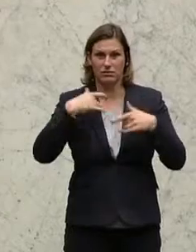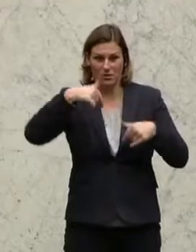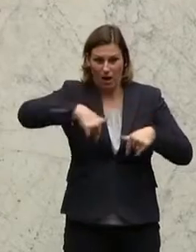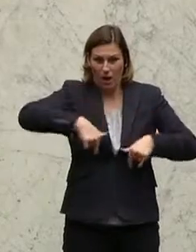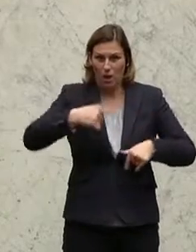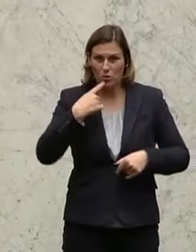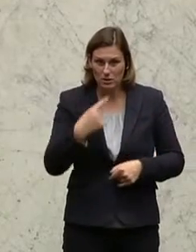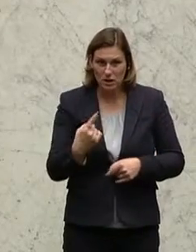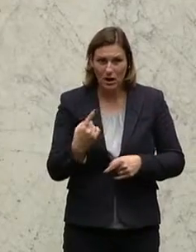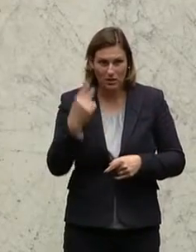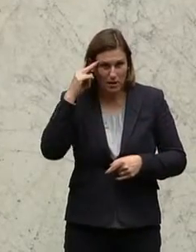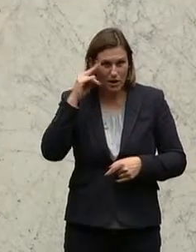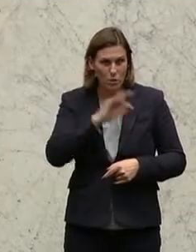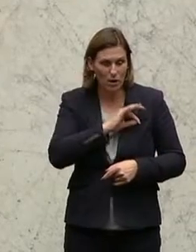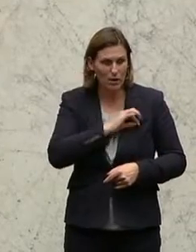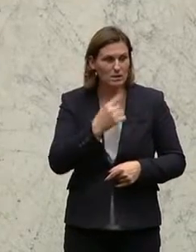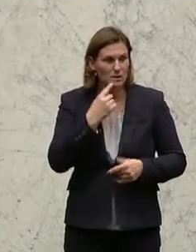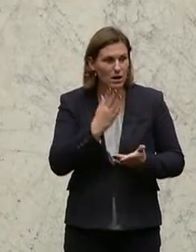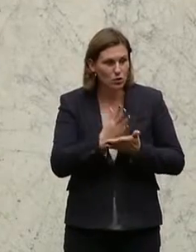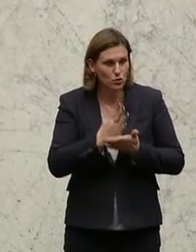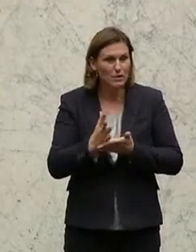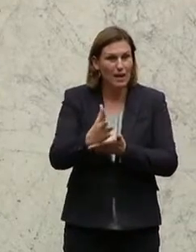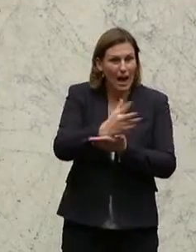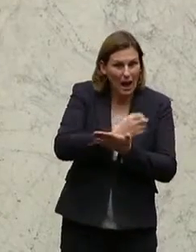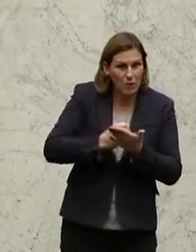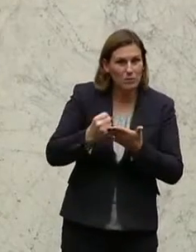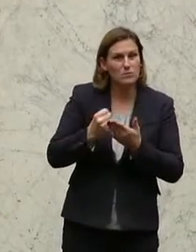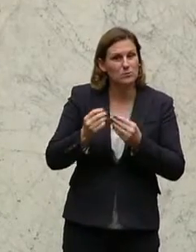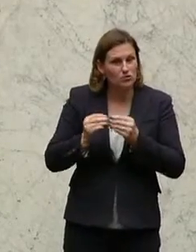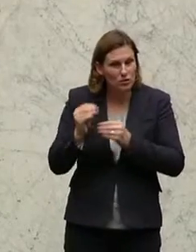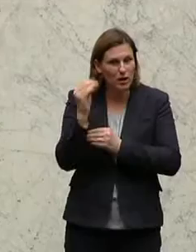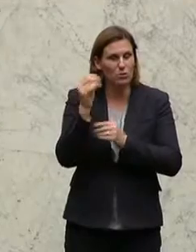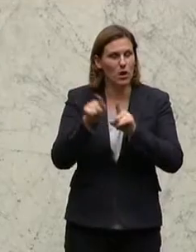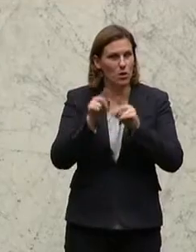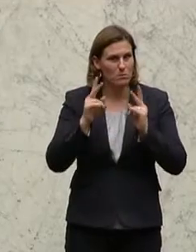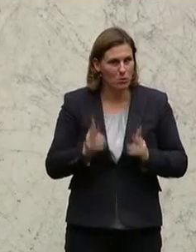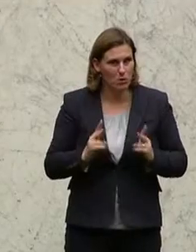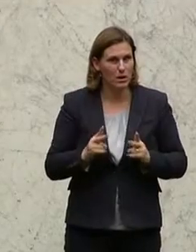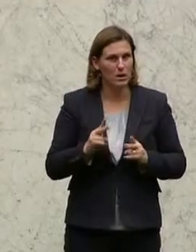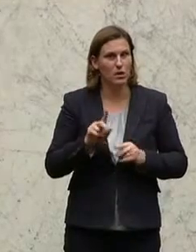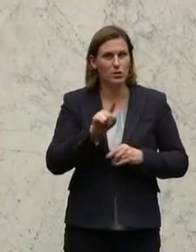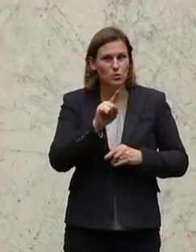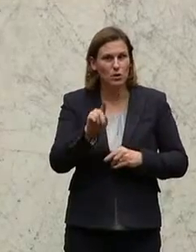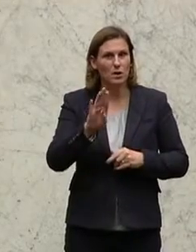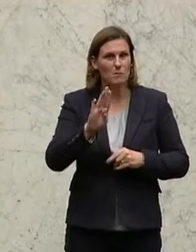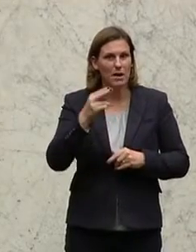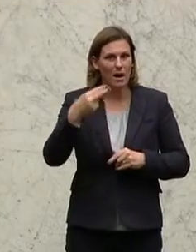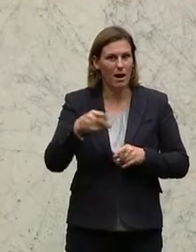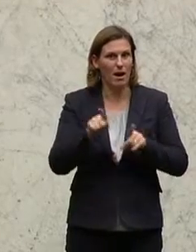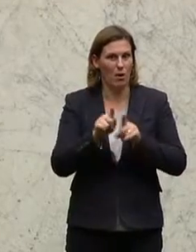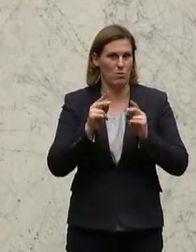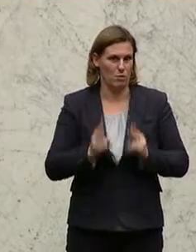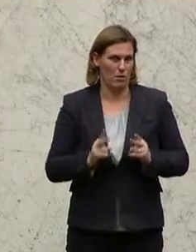Kollege, die Effizienzsteigerung ist möglich. Und die Effizienzsteigerung bei den Bezirksaufmannschaften ist auch möglich.